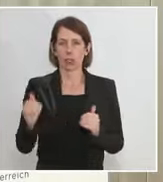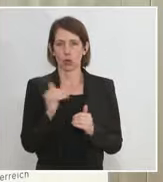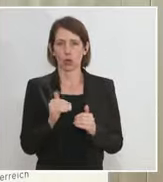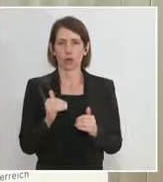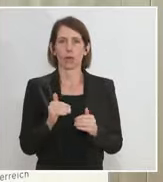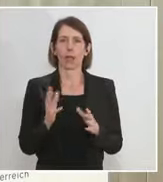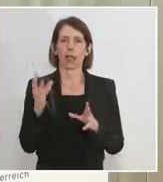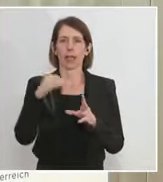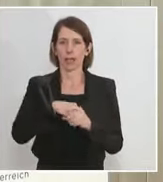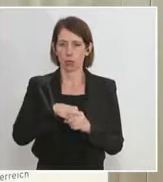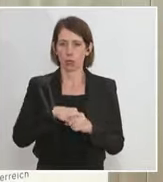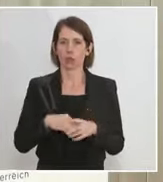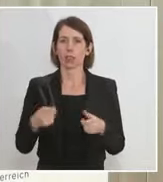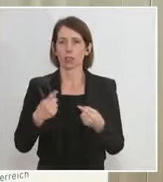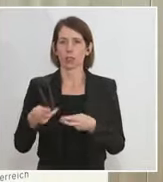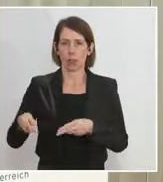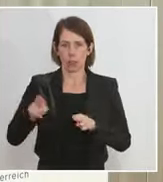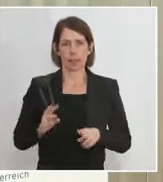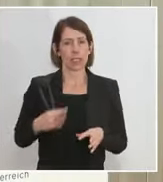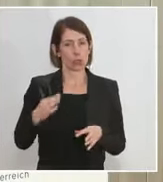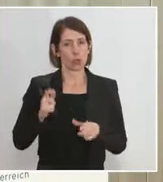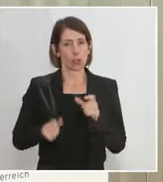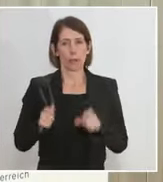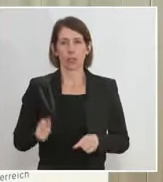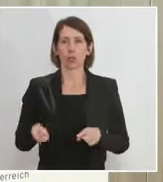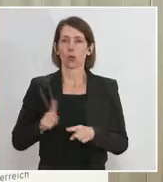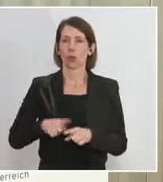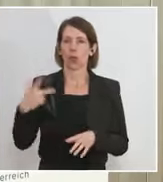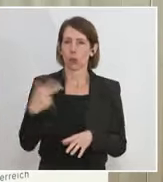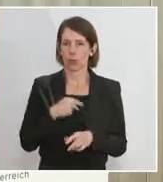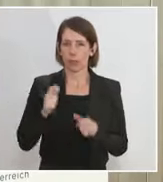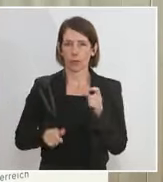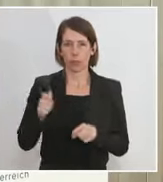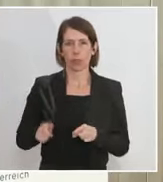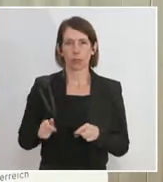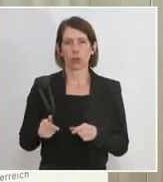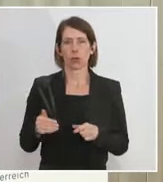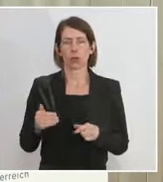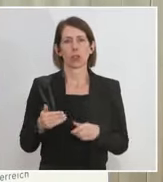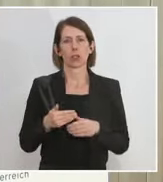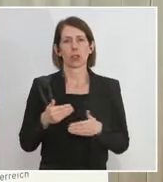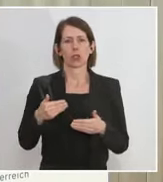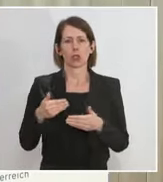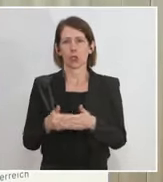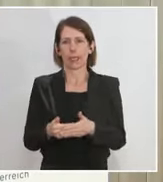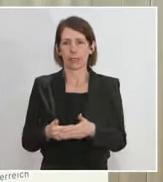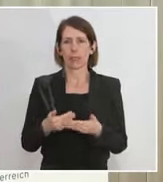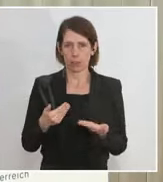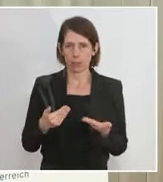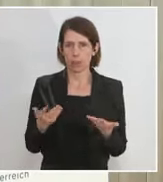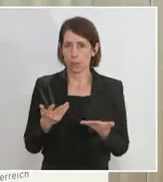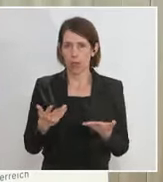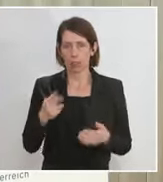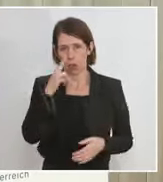also das Inkludieren der Genesenen und der Geimpften wird spätestens im Juni der Fall sein.